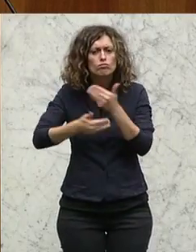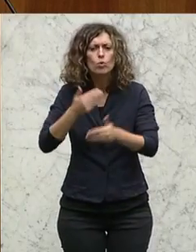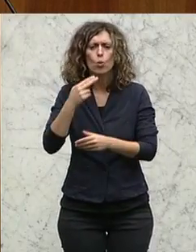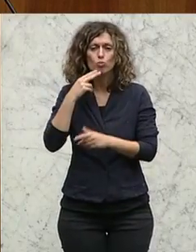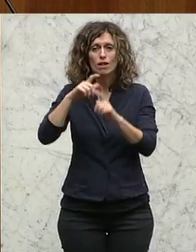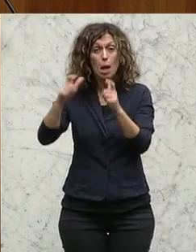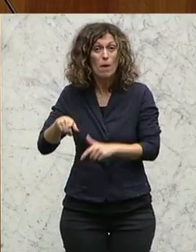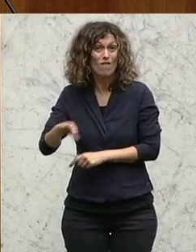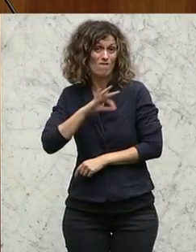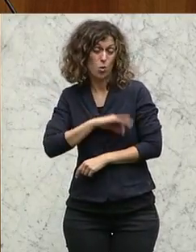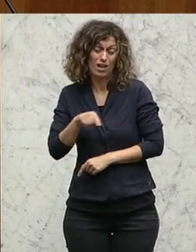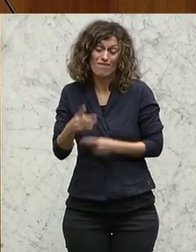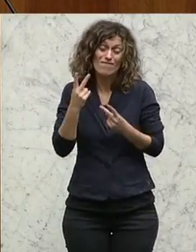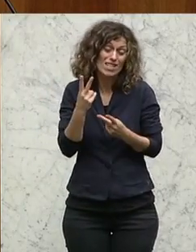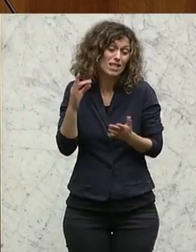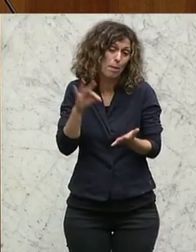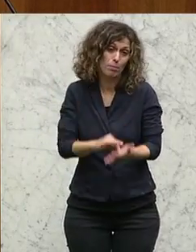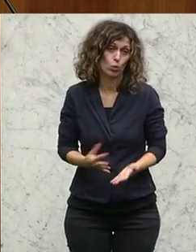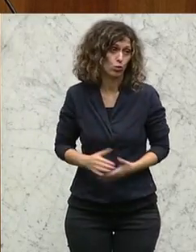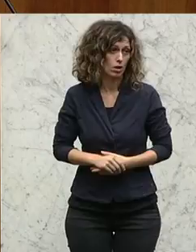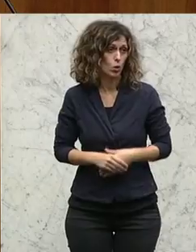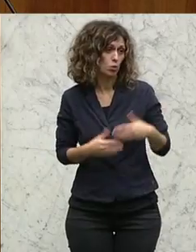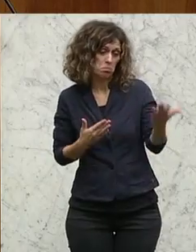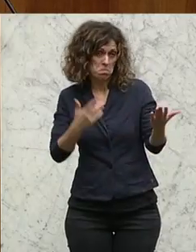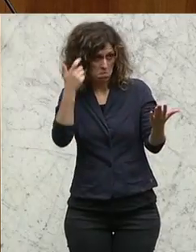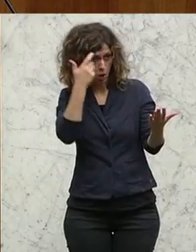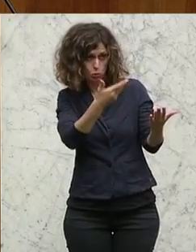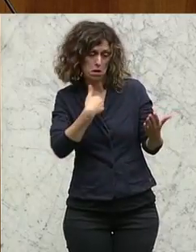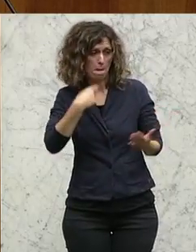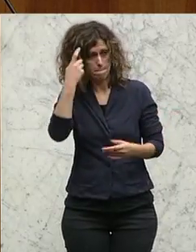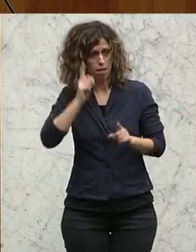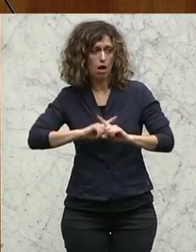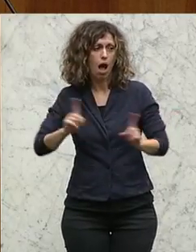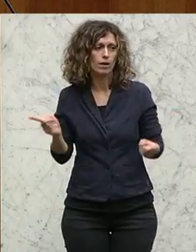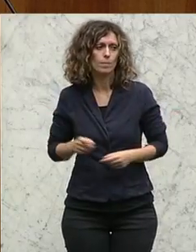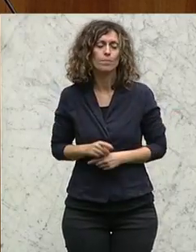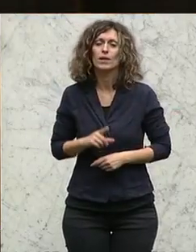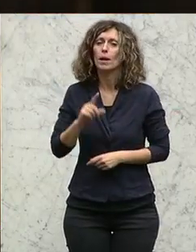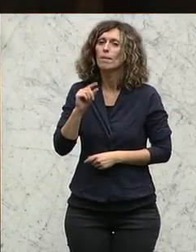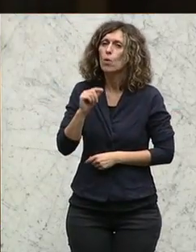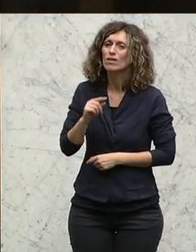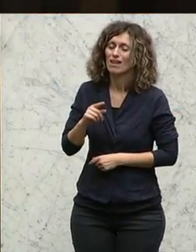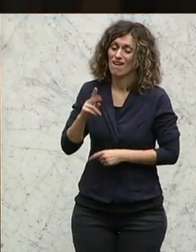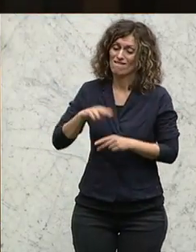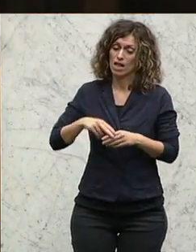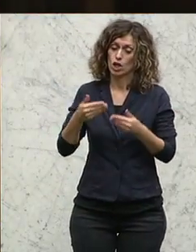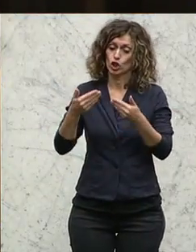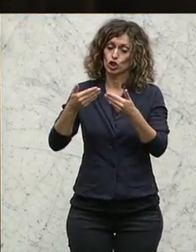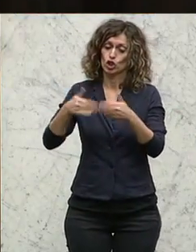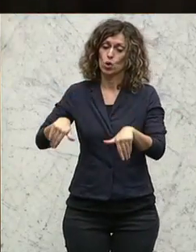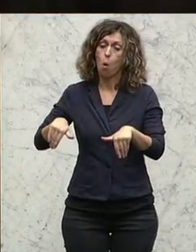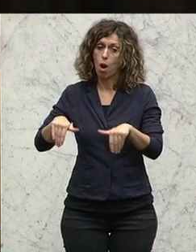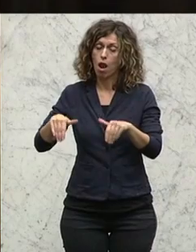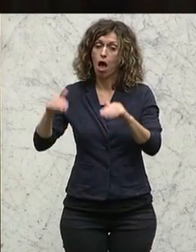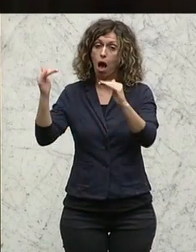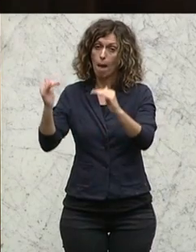Punkt. Das ist ganz, ganz wichtig. Das sehen Sie so. Ich sehe das komplett anders. Nein, nämlich neben einem Abbau von Zöllen kann sehr